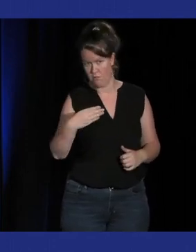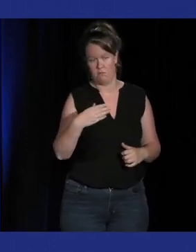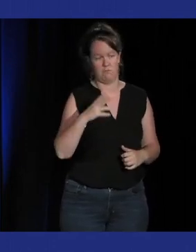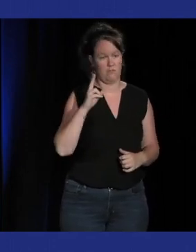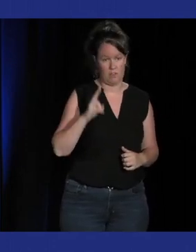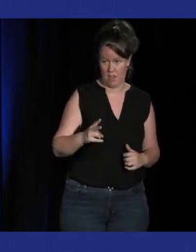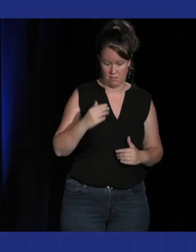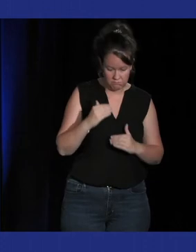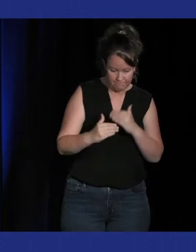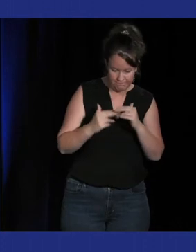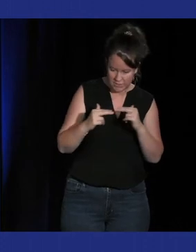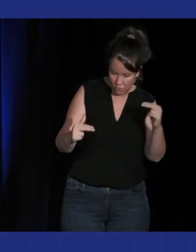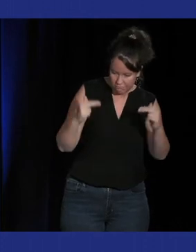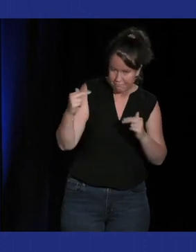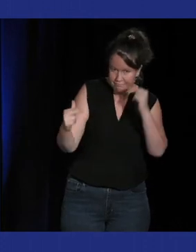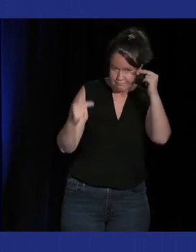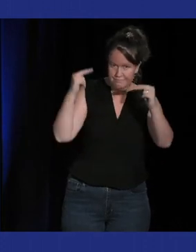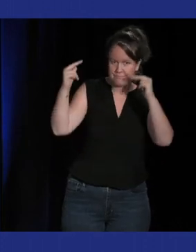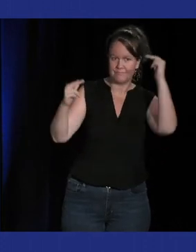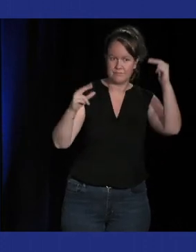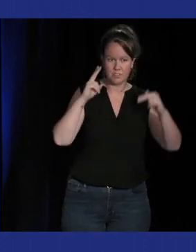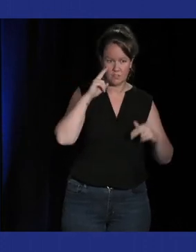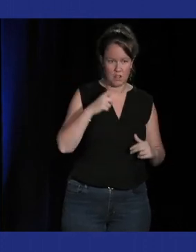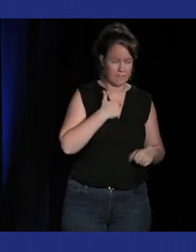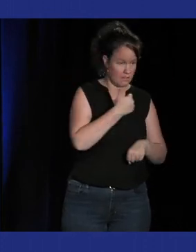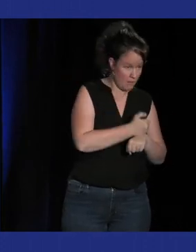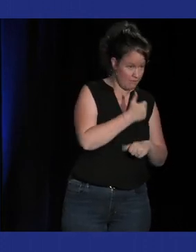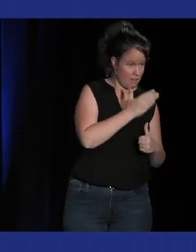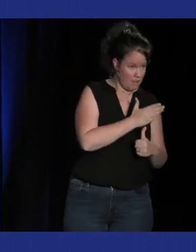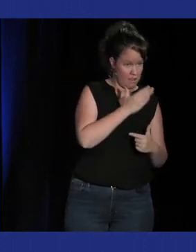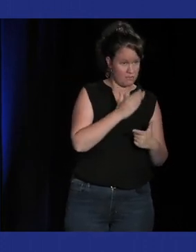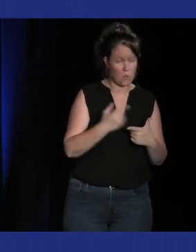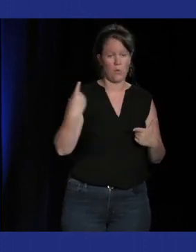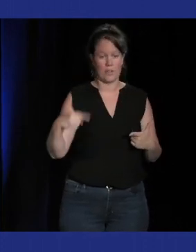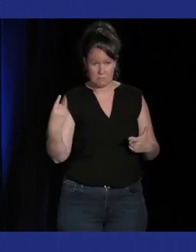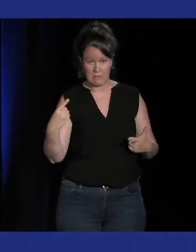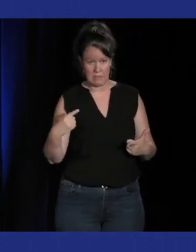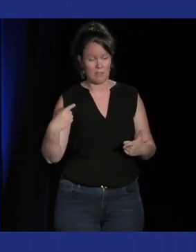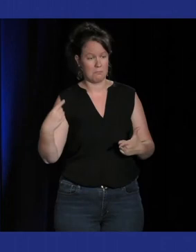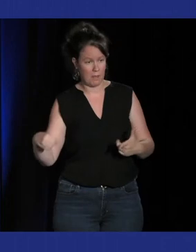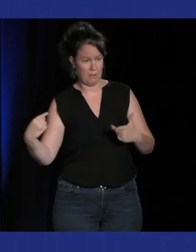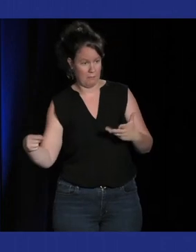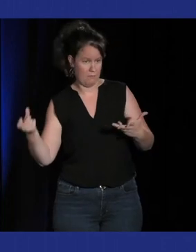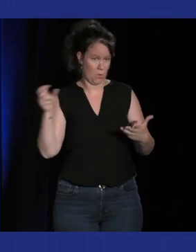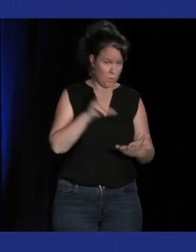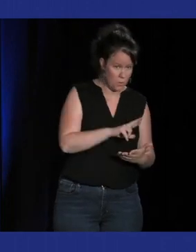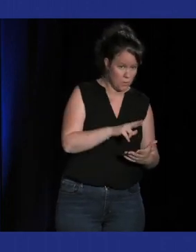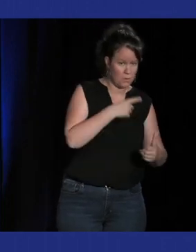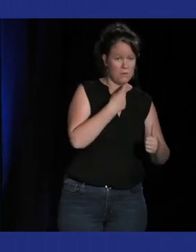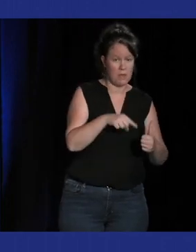'est un ballet que c une chorégraphie et qu'on a un timing un, deux, un ennemi on recharge on revient et en fait c'est une forme de